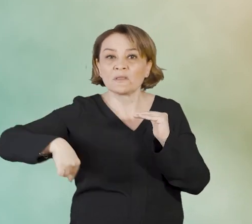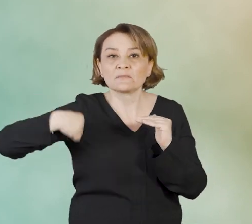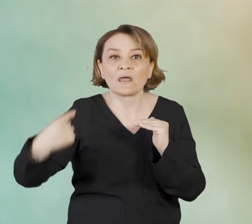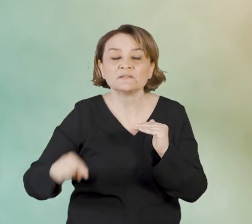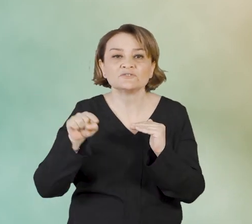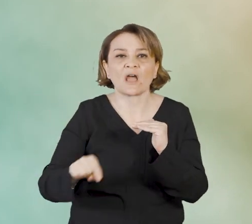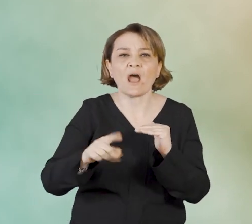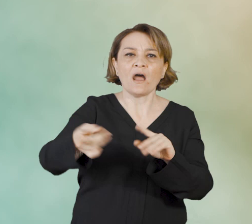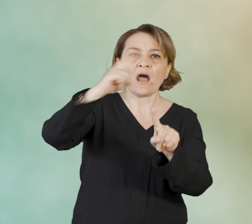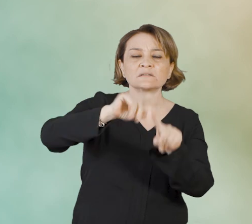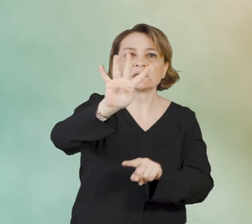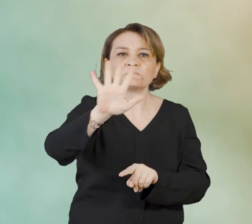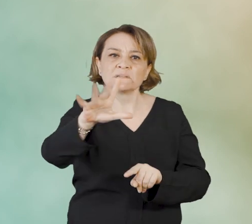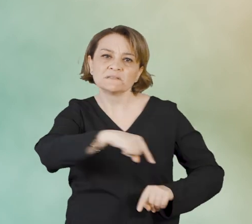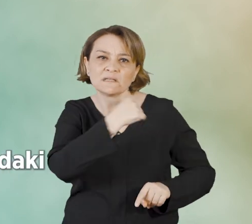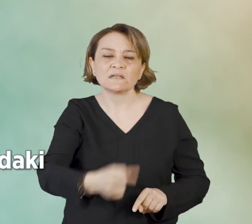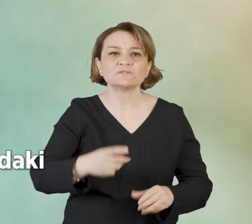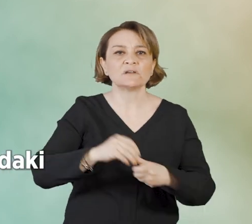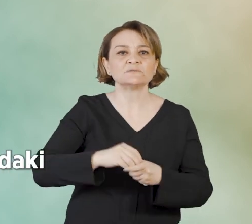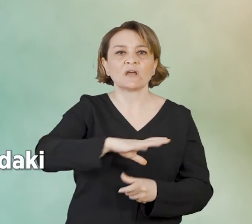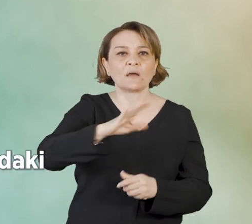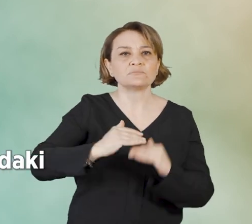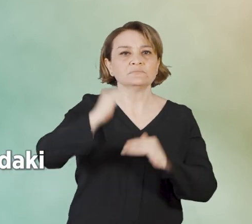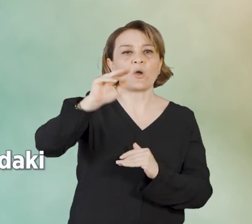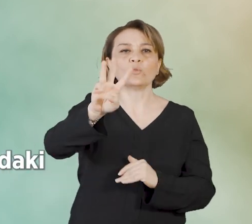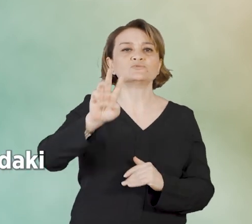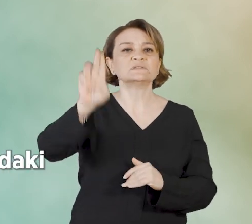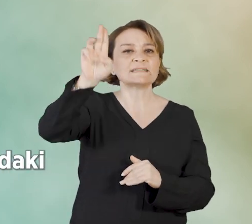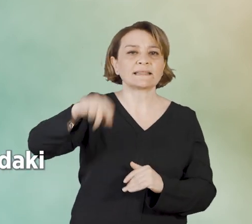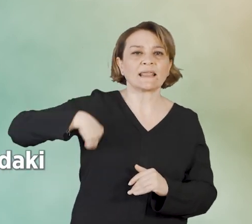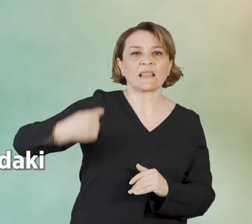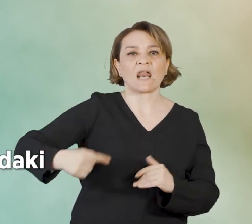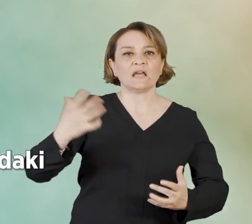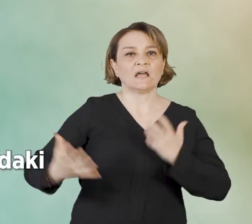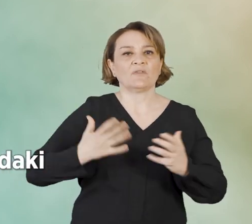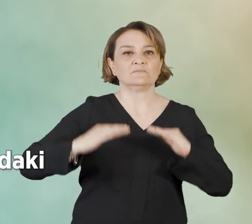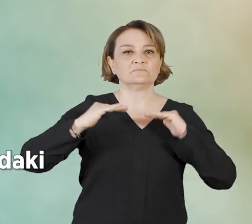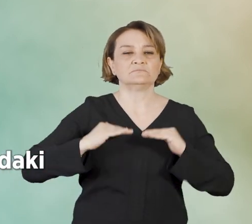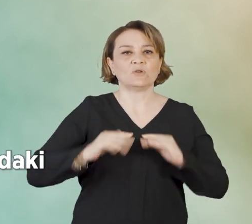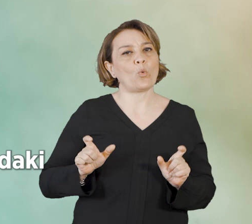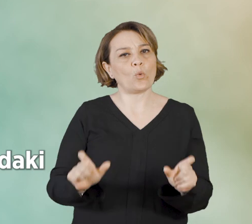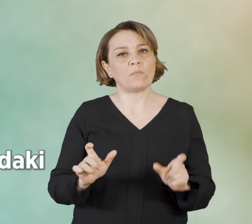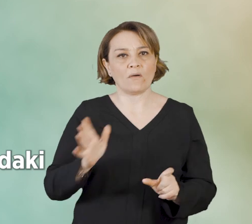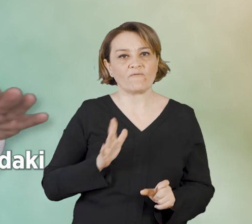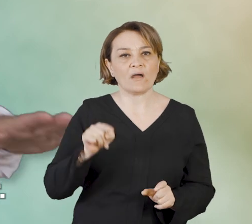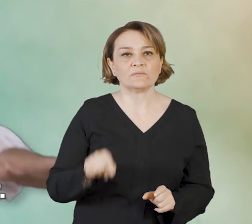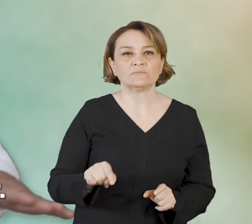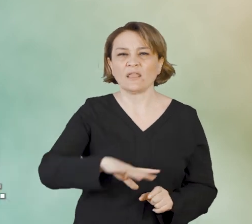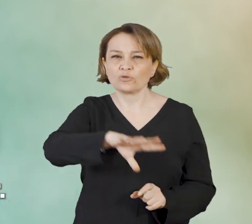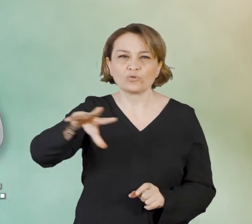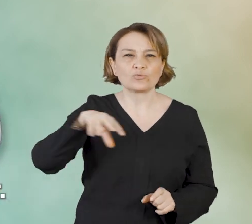derecede de, artı 45 santigrat derecede de vücudumuz 37 santigrat derece civarındaki ısısını korumak için çaba acar.